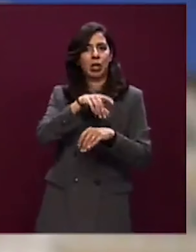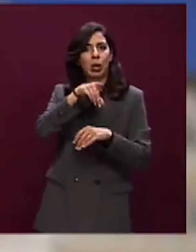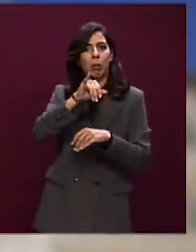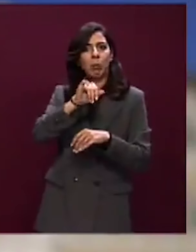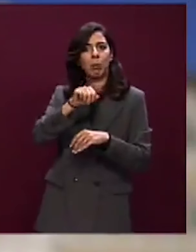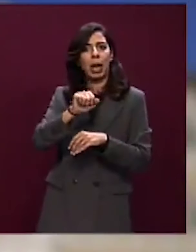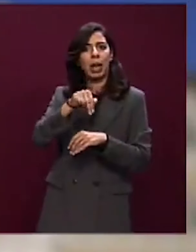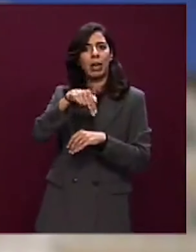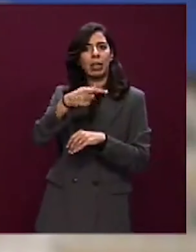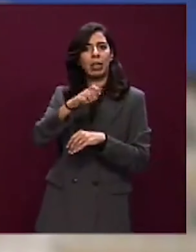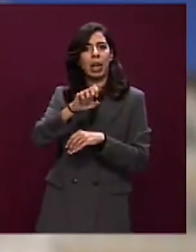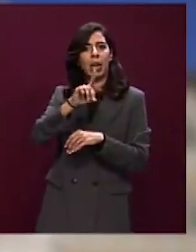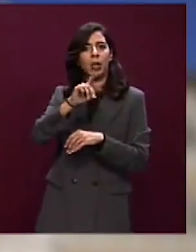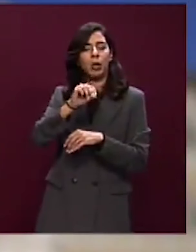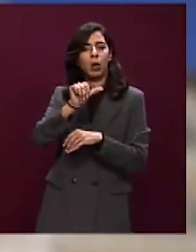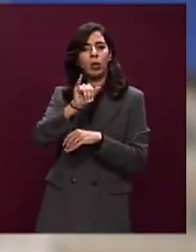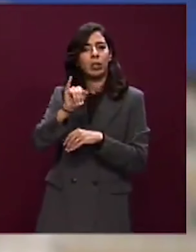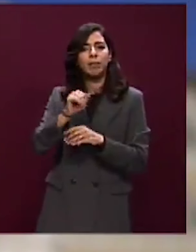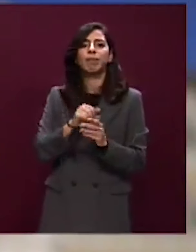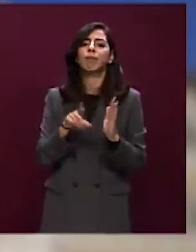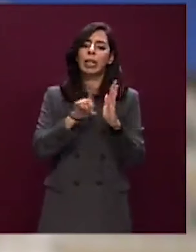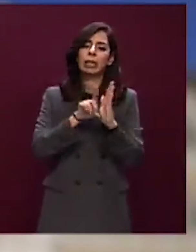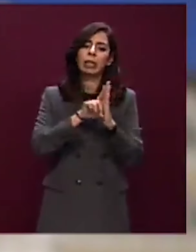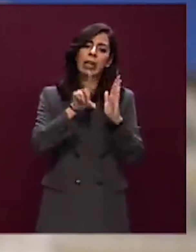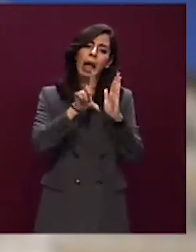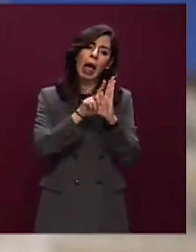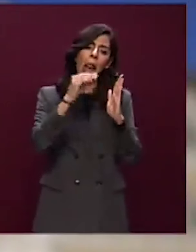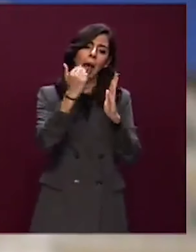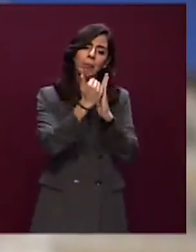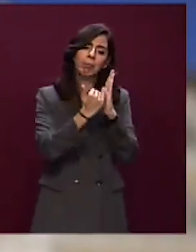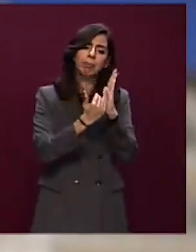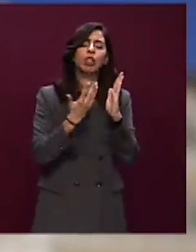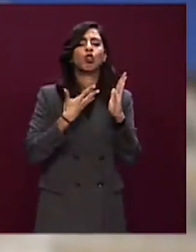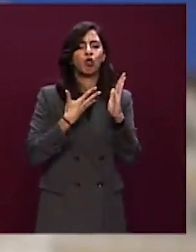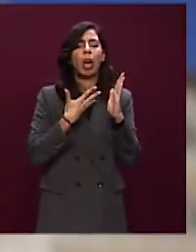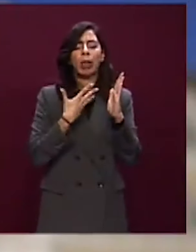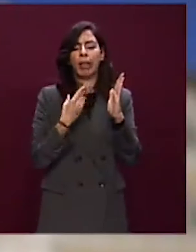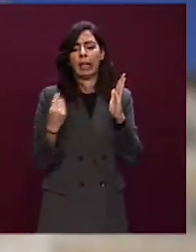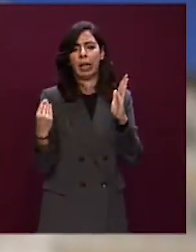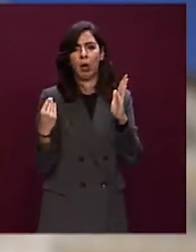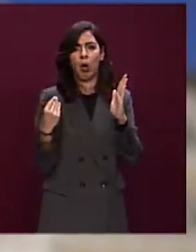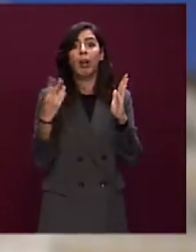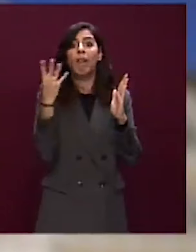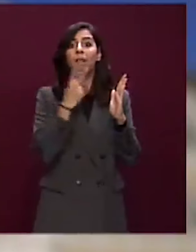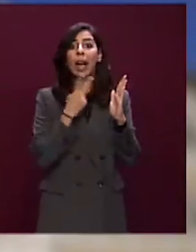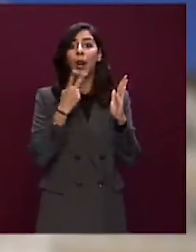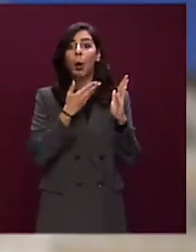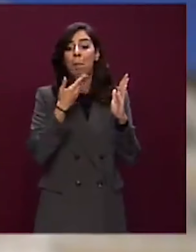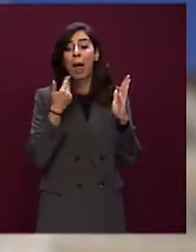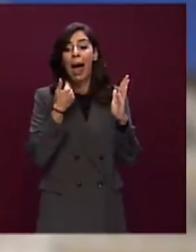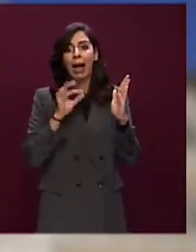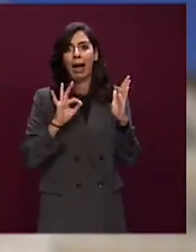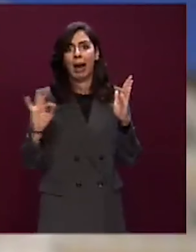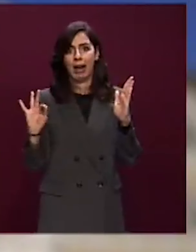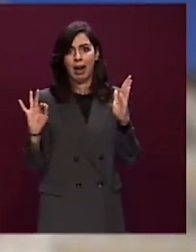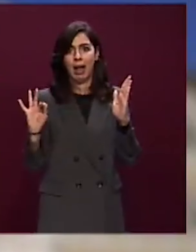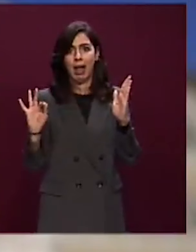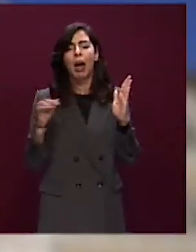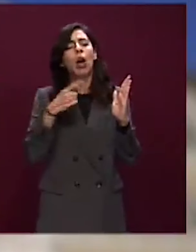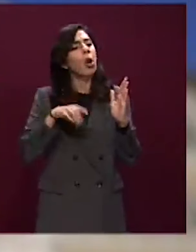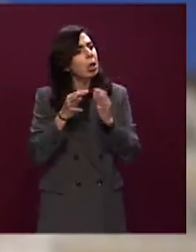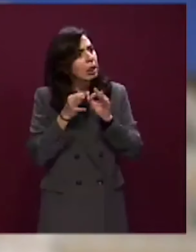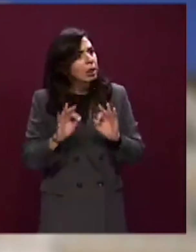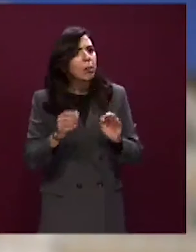Lì dentro ci sono alcune cose. Io la direi così. Ne mancano molte. Siamo disponibili a ragionare su cosa mettere lì,